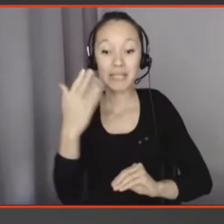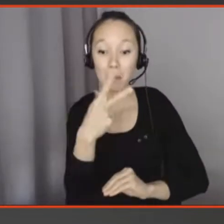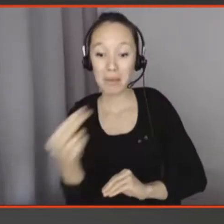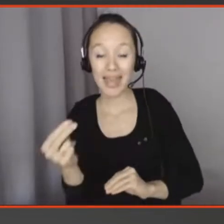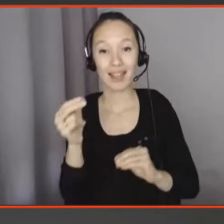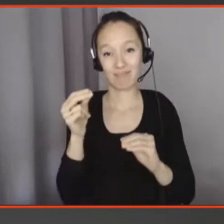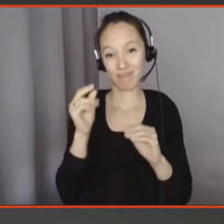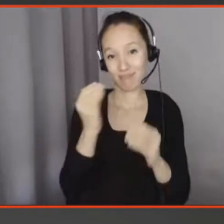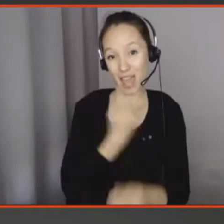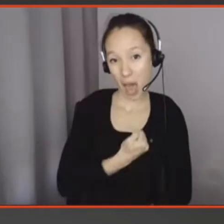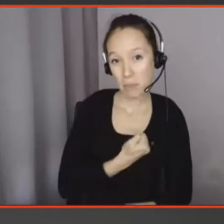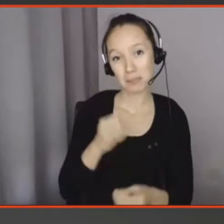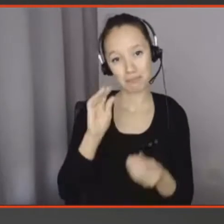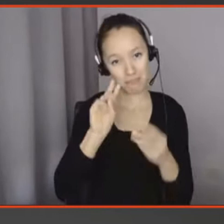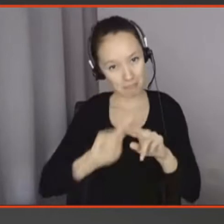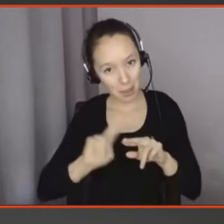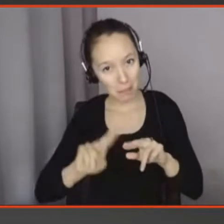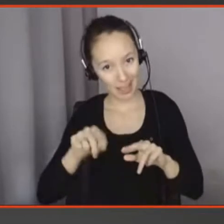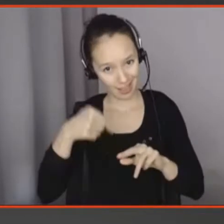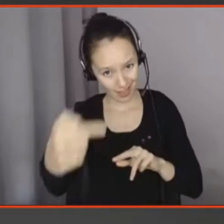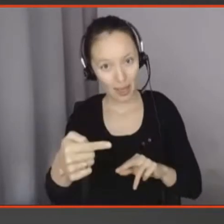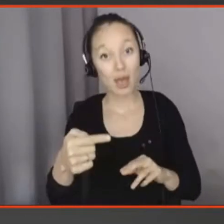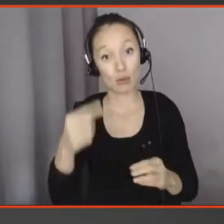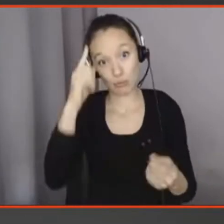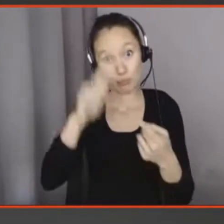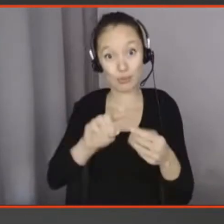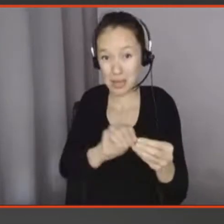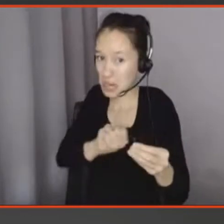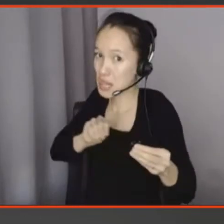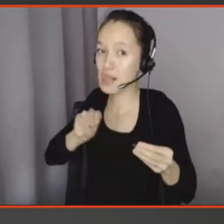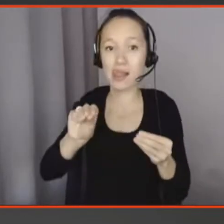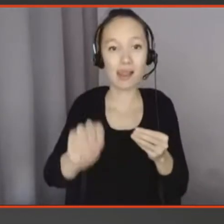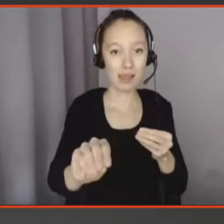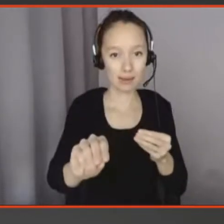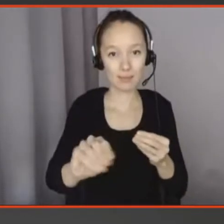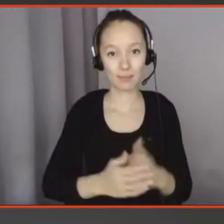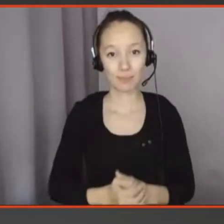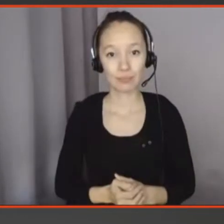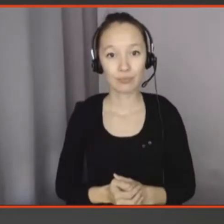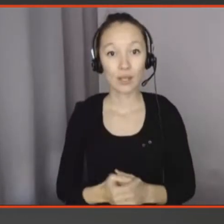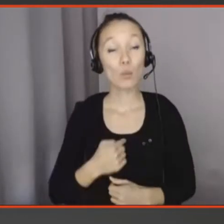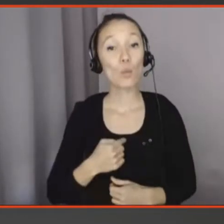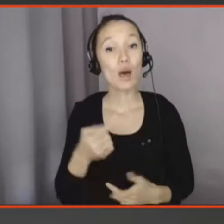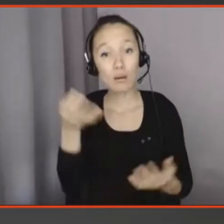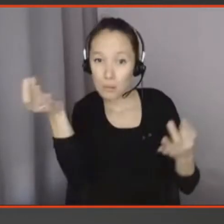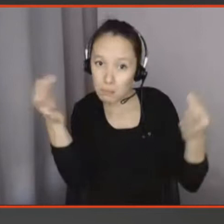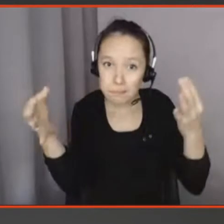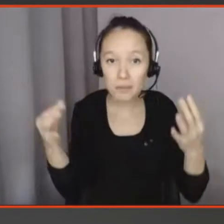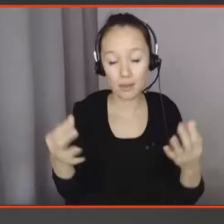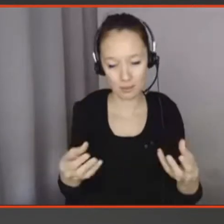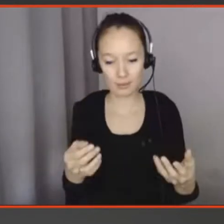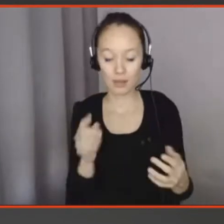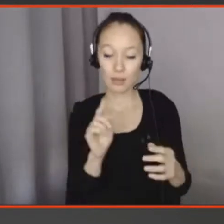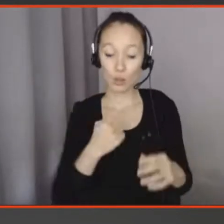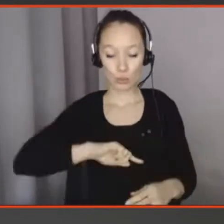et vous allez, en fait, étendre sa durée de vie. Donc, finalement, en tant que concepteur, si on conçoit des technologies qui font du sens, on